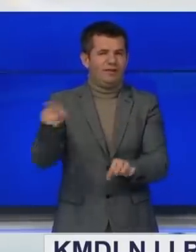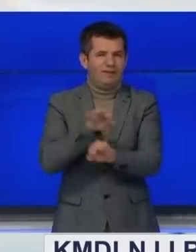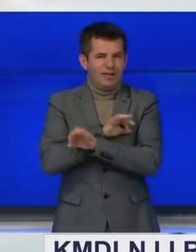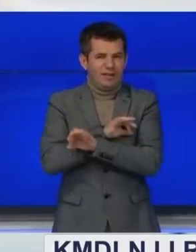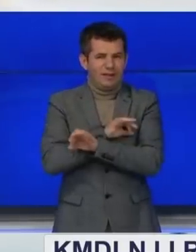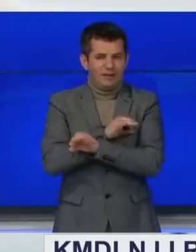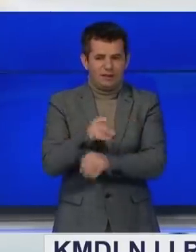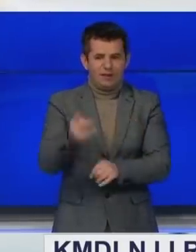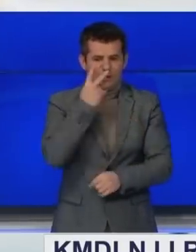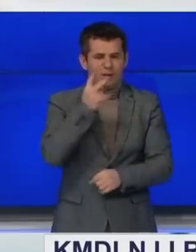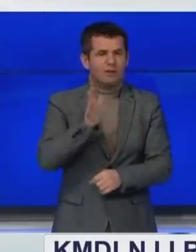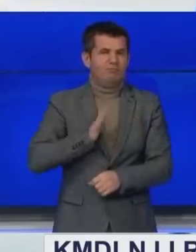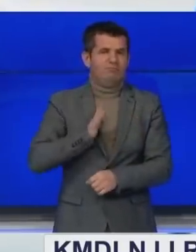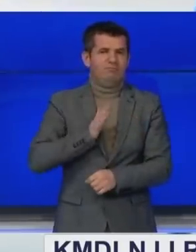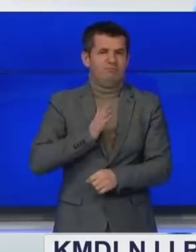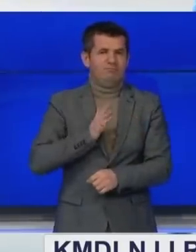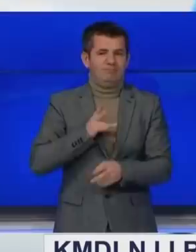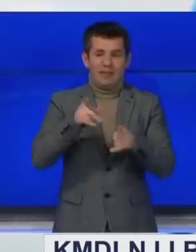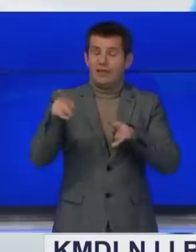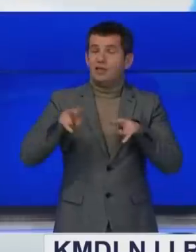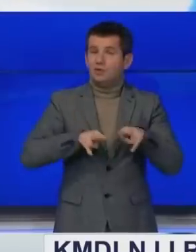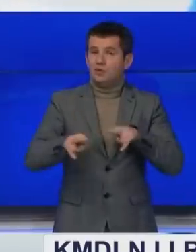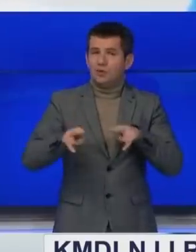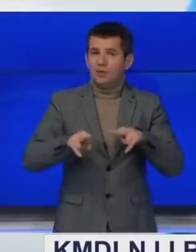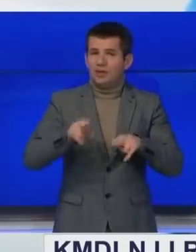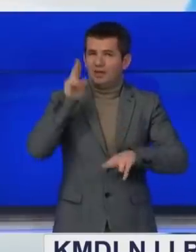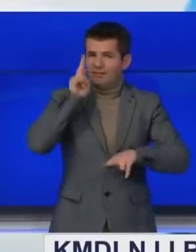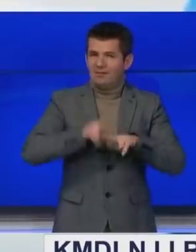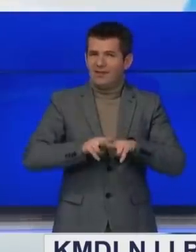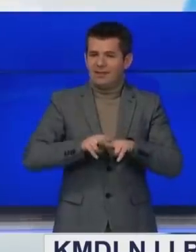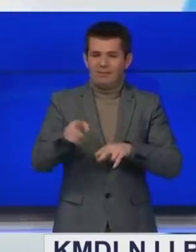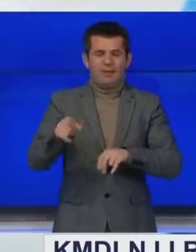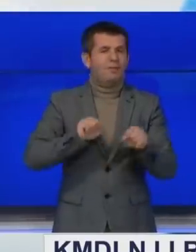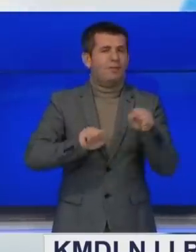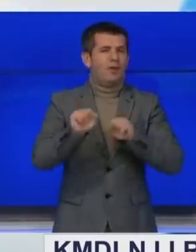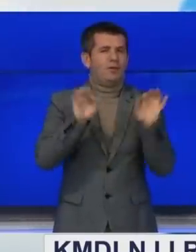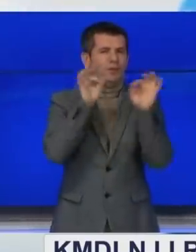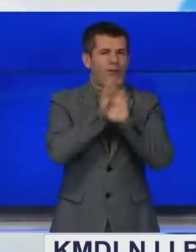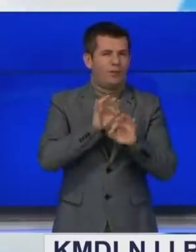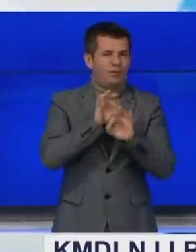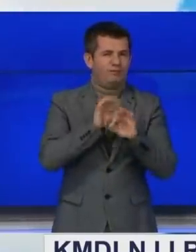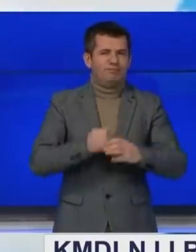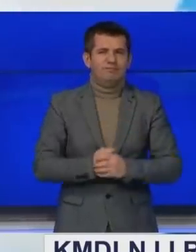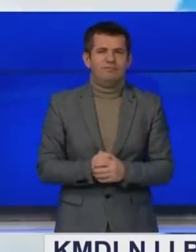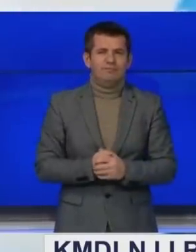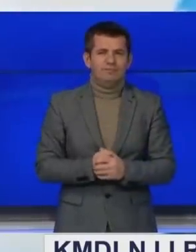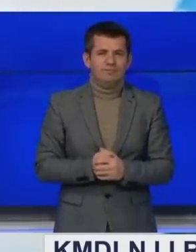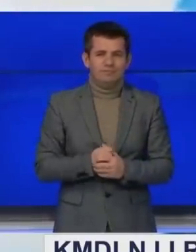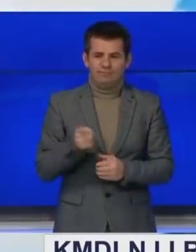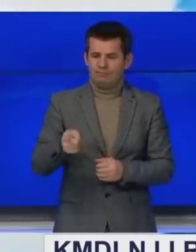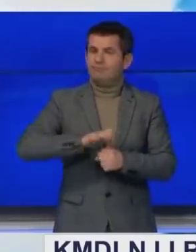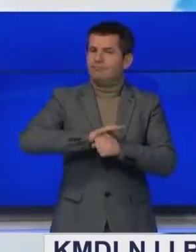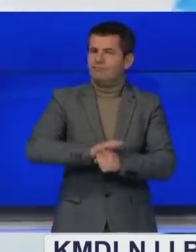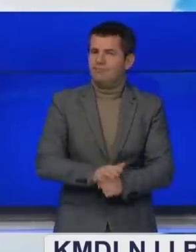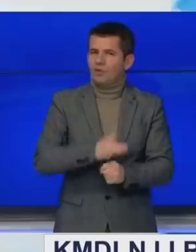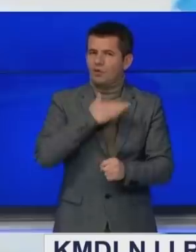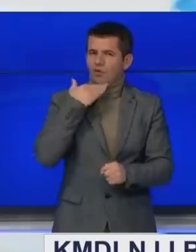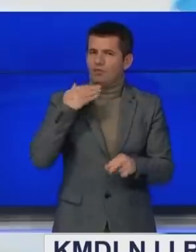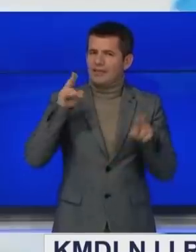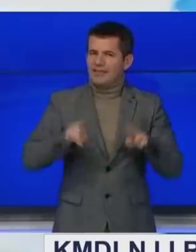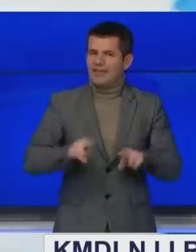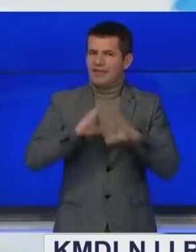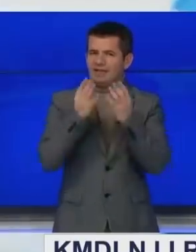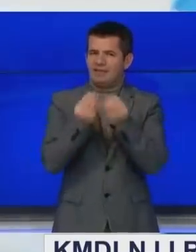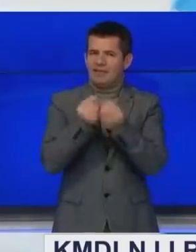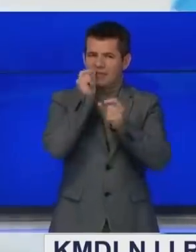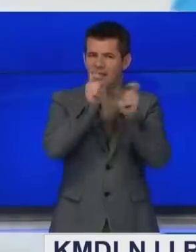që paracet trysnit e Gjukata që të mos marrë vendim për mbrojtje në liri për asnje të akuzuar. Kjo paracet shkellje të rëndë të drejtave të